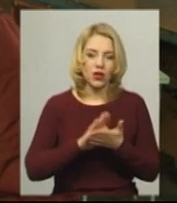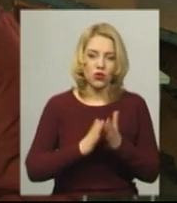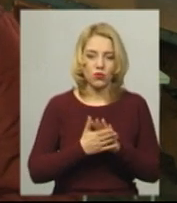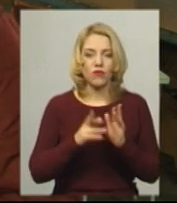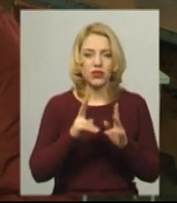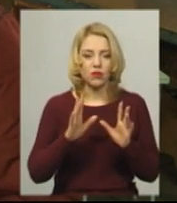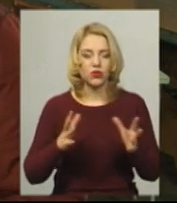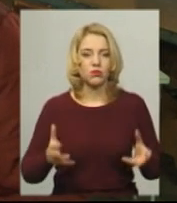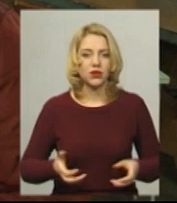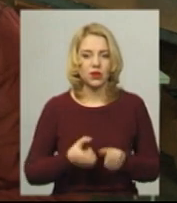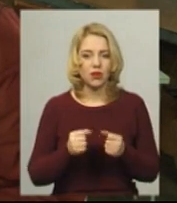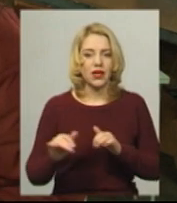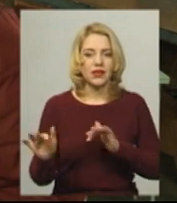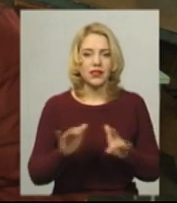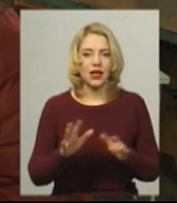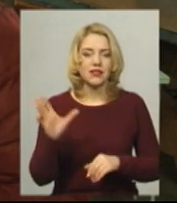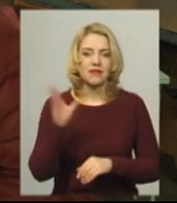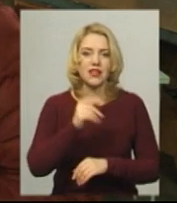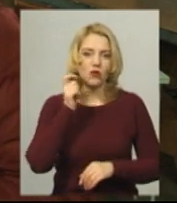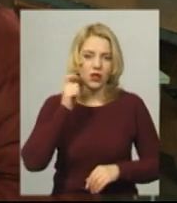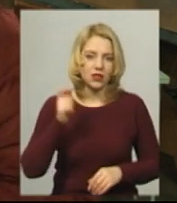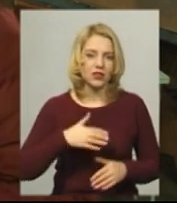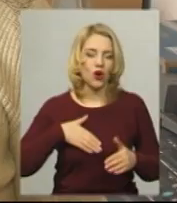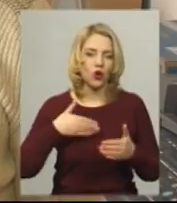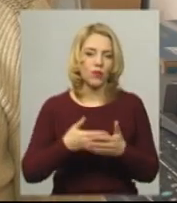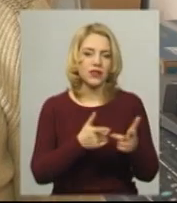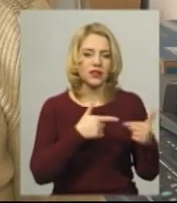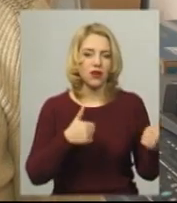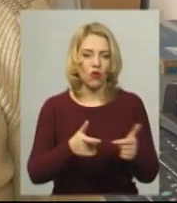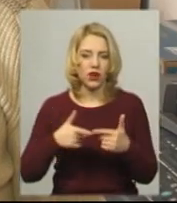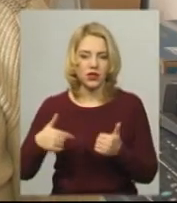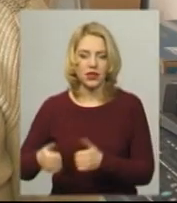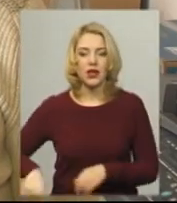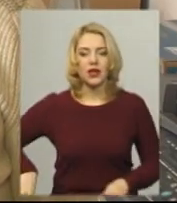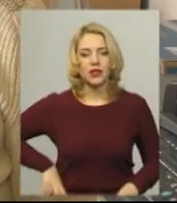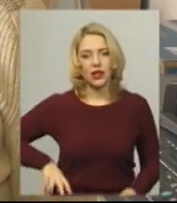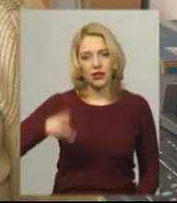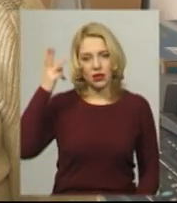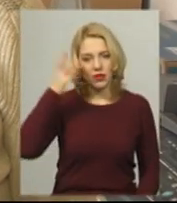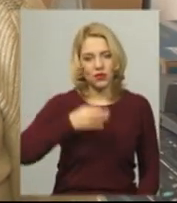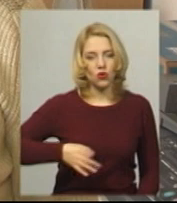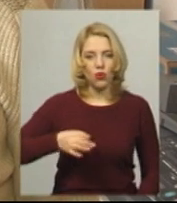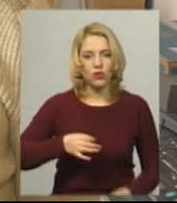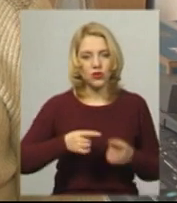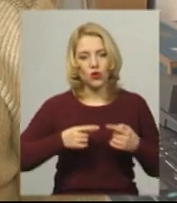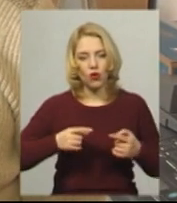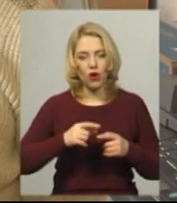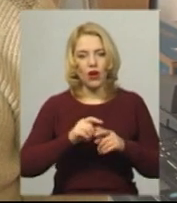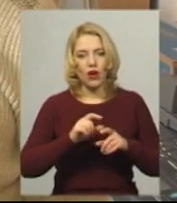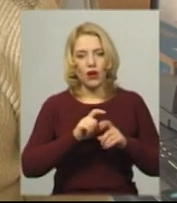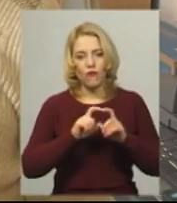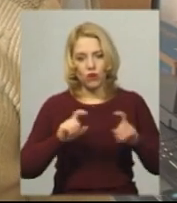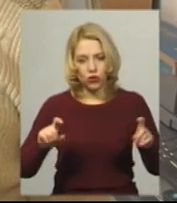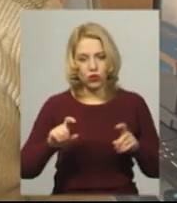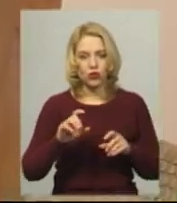діяльність всеукраїнських громадських організацій». Директор Хмельницького обласного відділення фонду соцзахисту інвалідів Василь